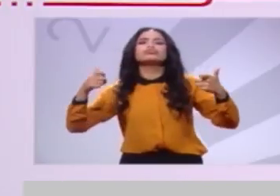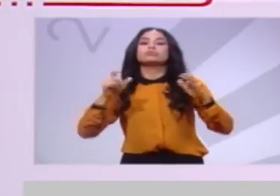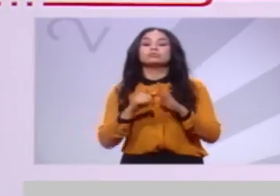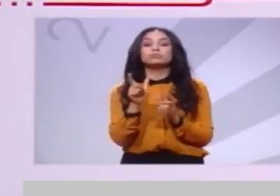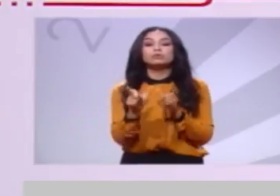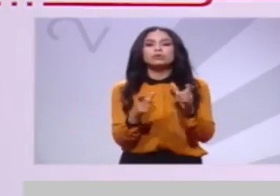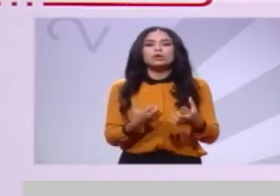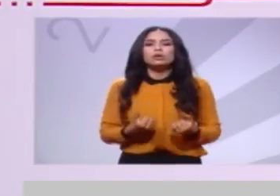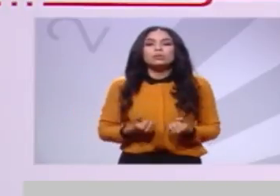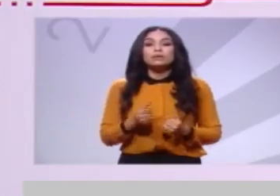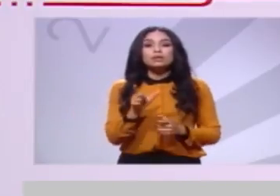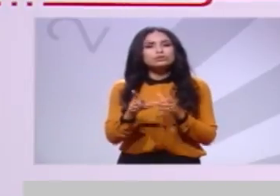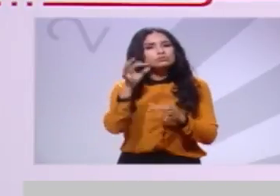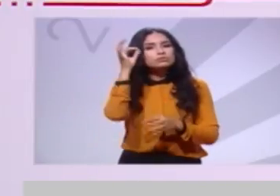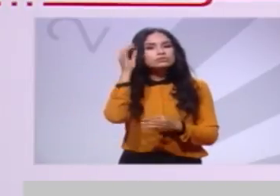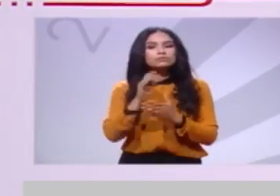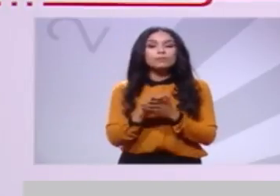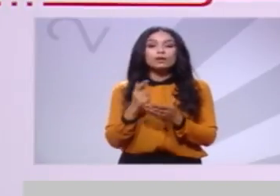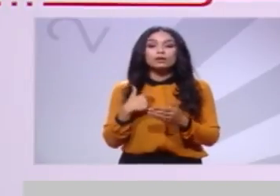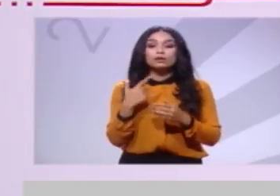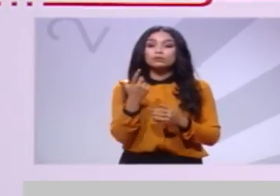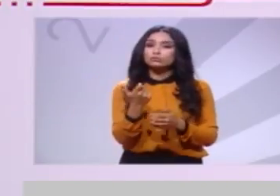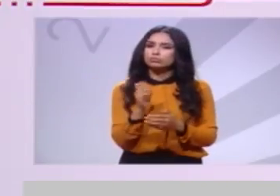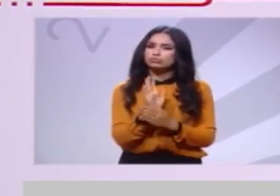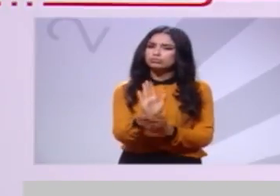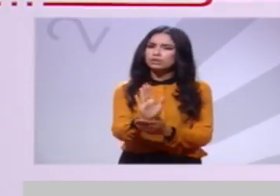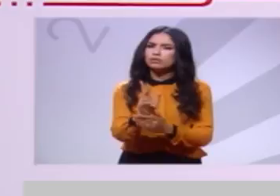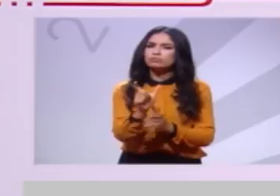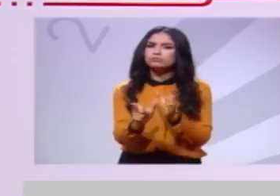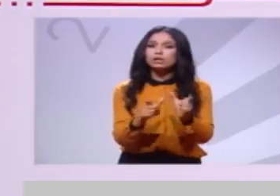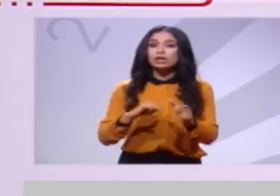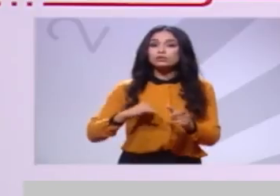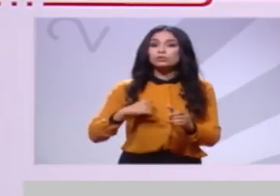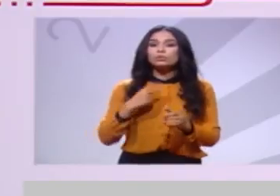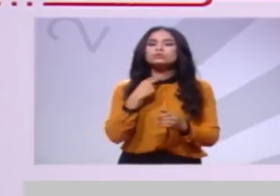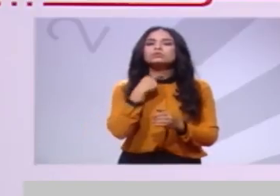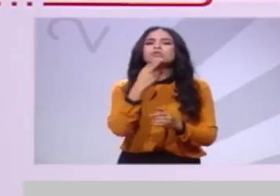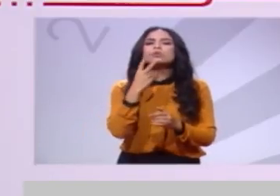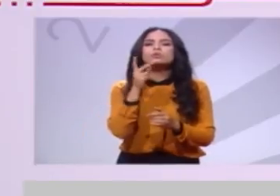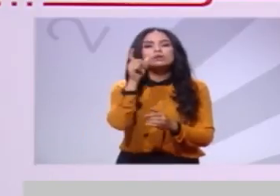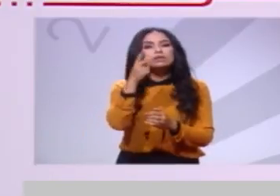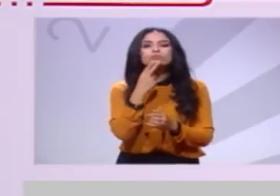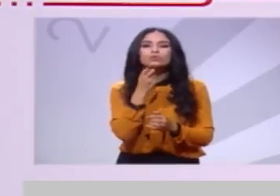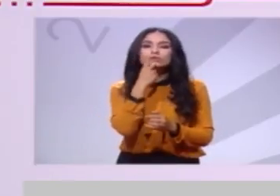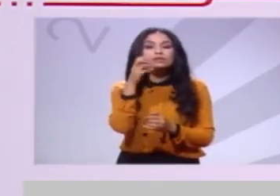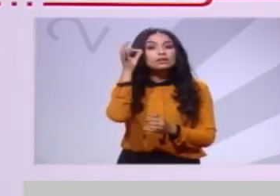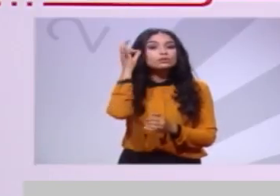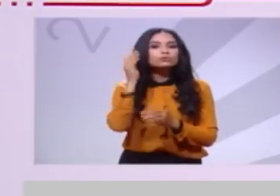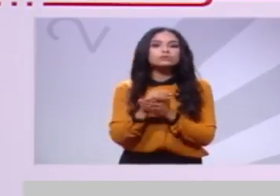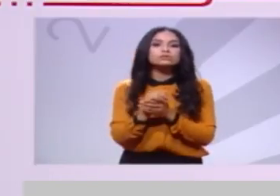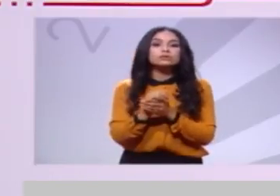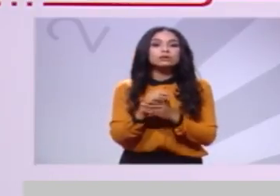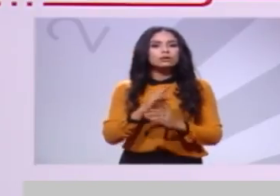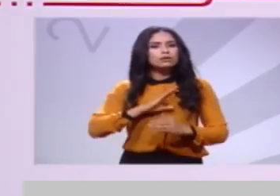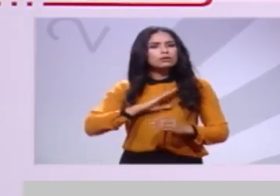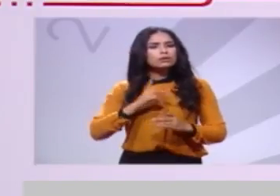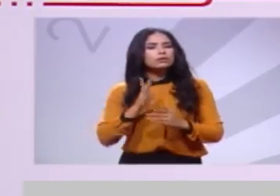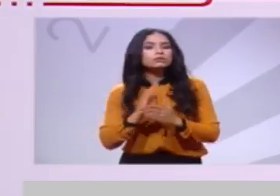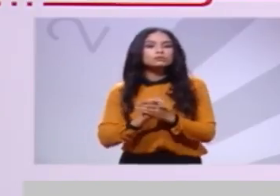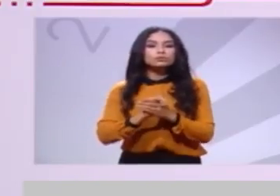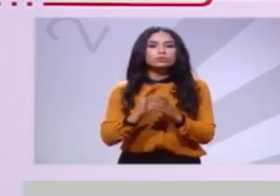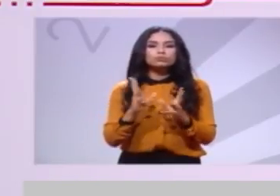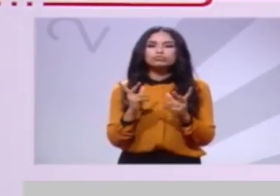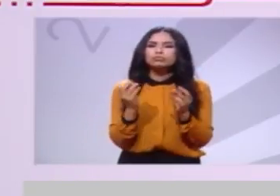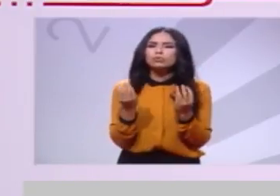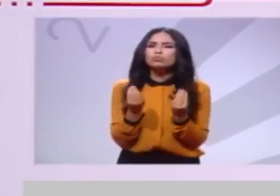احنا اليوم نحب نمثلوا الشباب ونحب نواصلوا صوت المواطن التونسي لذلك اليوم معاش نجموا نقولوا وين هم الشباب الشباب